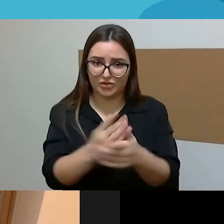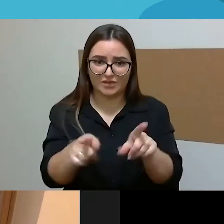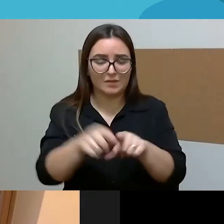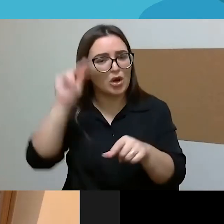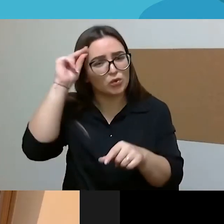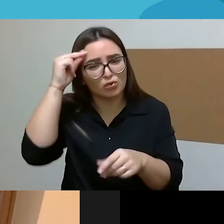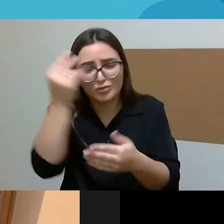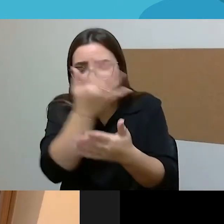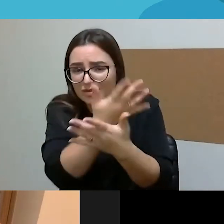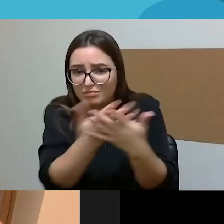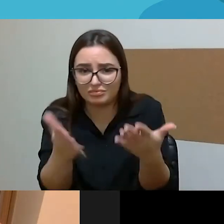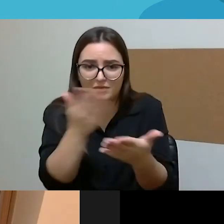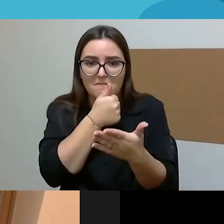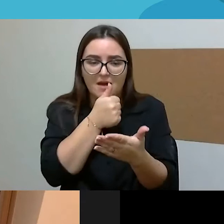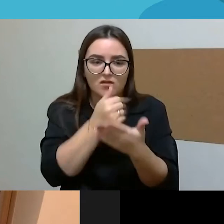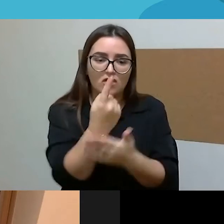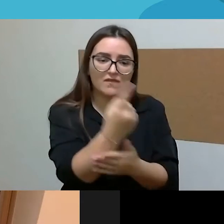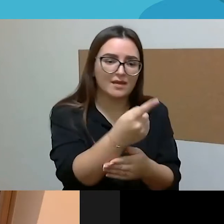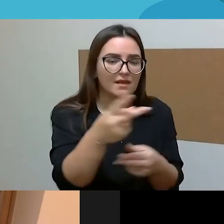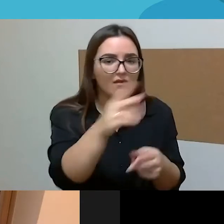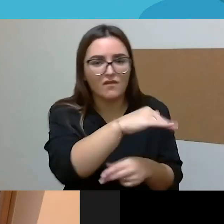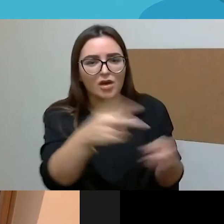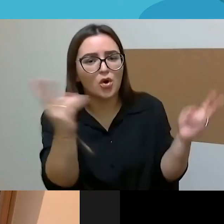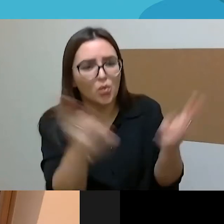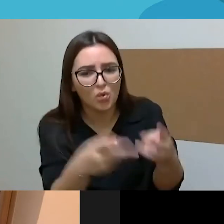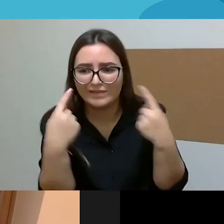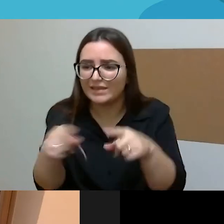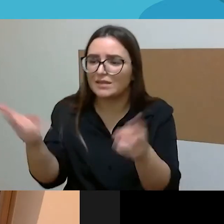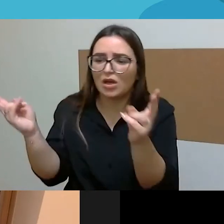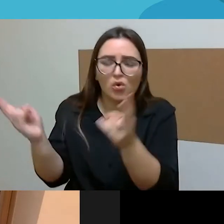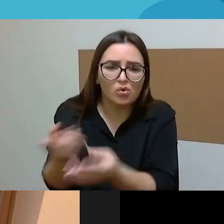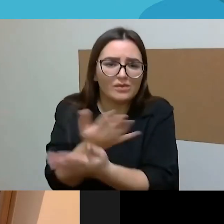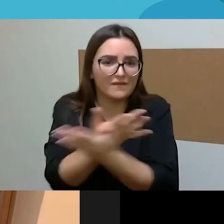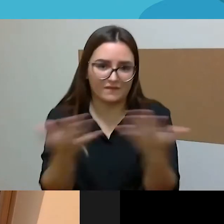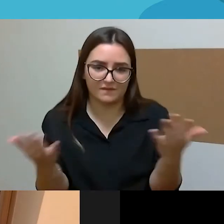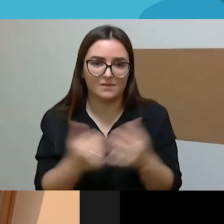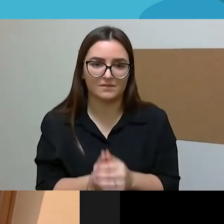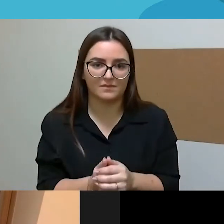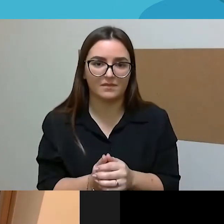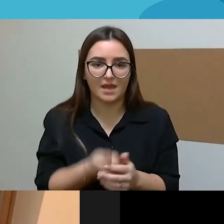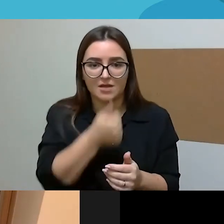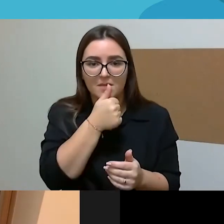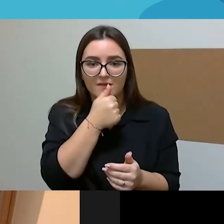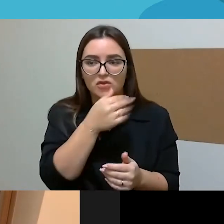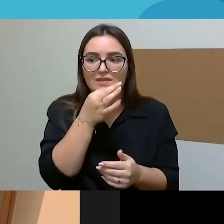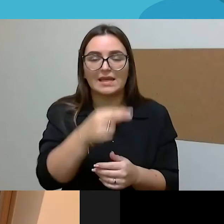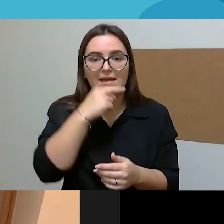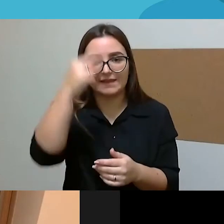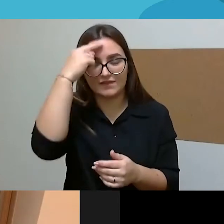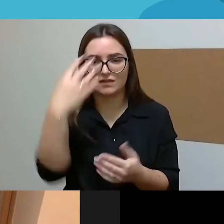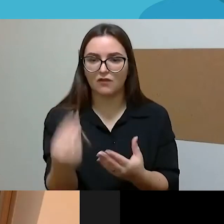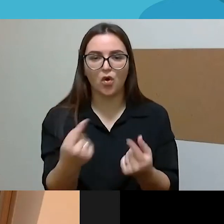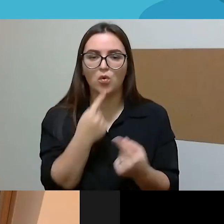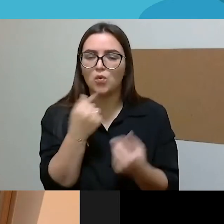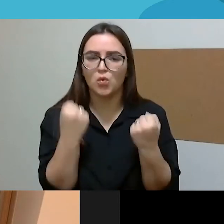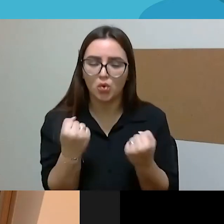nuolatiniai, trys maži vaikai, vienam kažko reikia kitam. Tai aš taip nenoriu sakyti, kad čia ta tėvystė labai toksai sunkus, bet mes